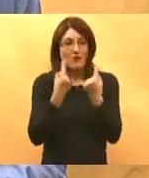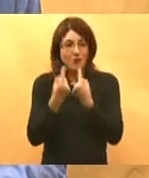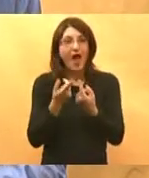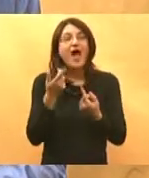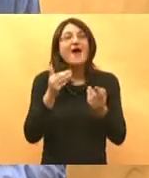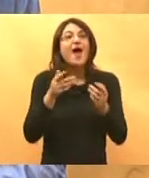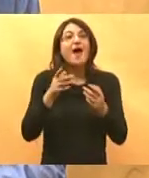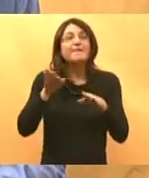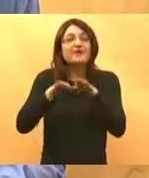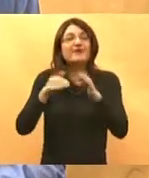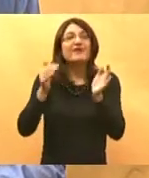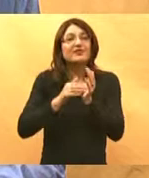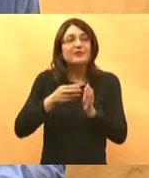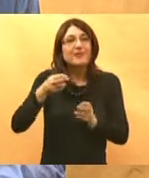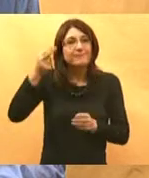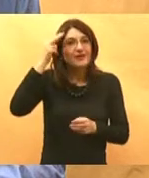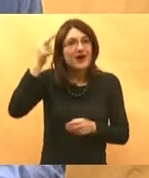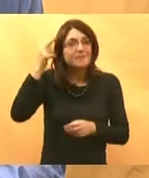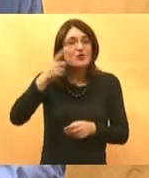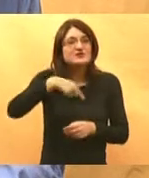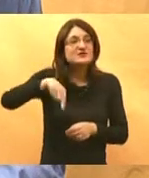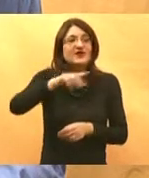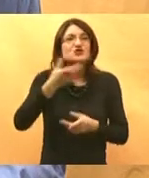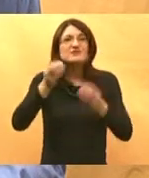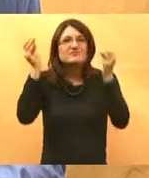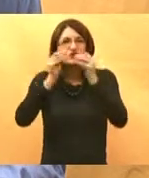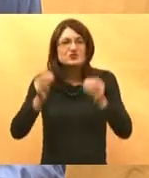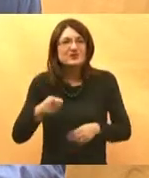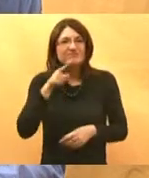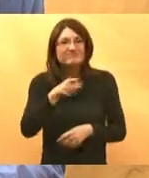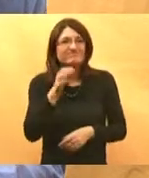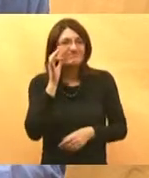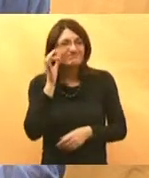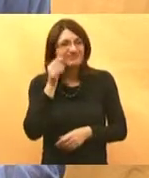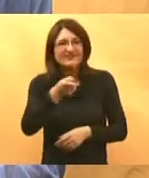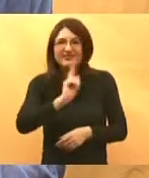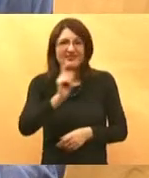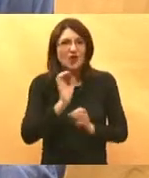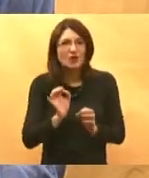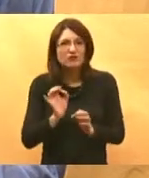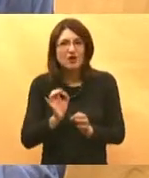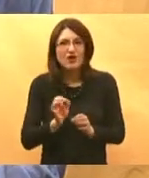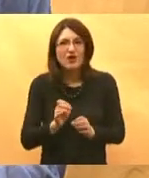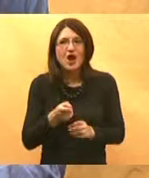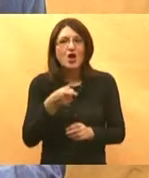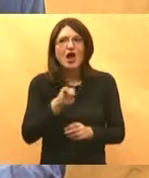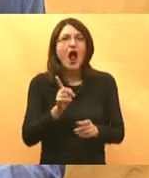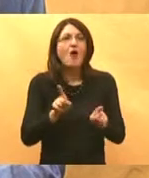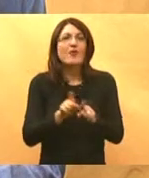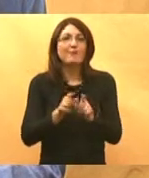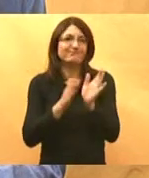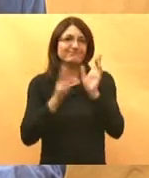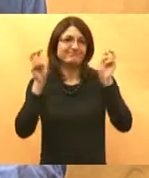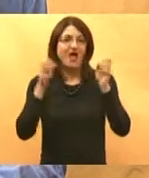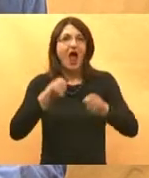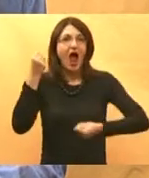treba prepoznat koji dijelovi sustava su u kritičnoj fazi tako da nemamo obiteljsko koja je auto koji vozi 180 na